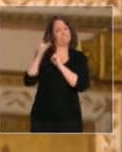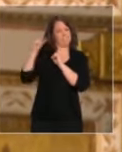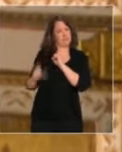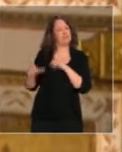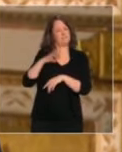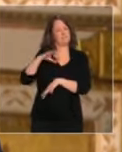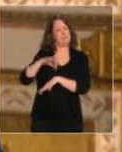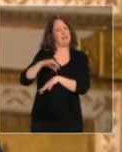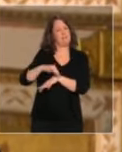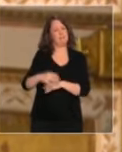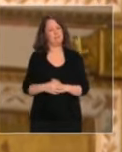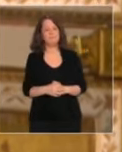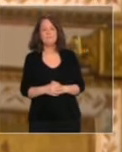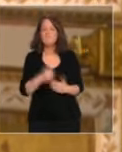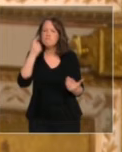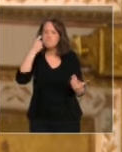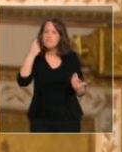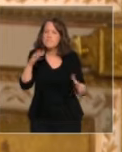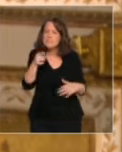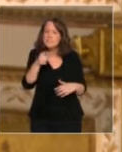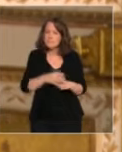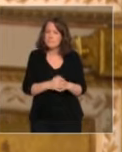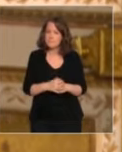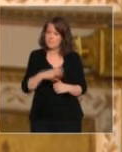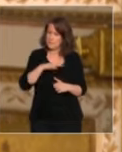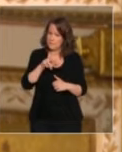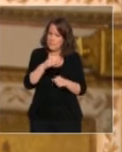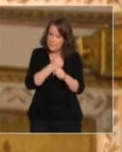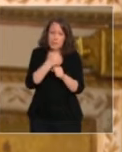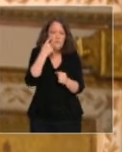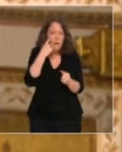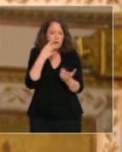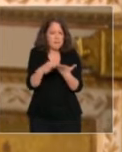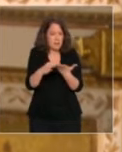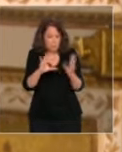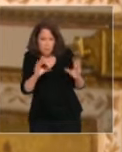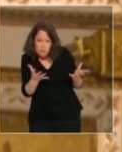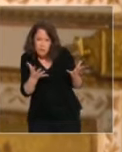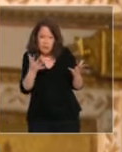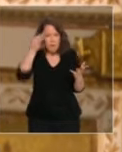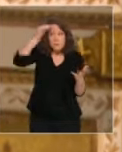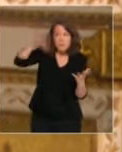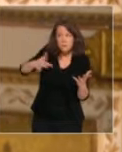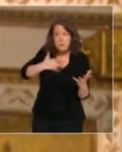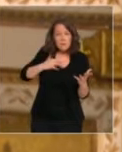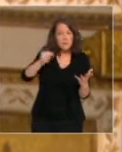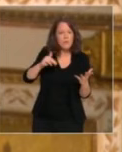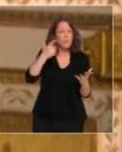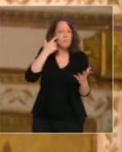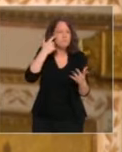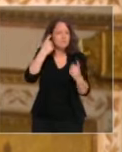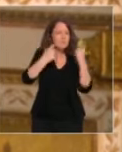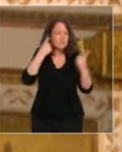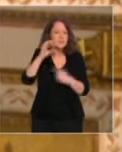parler. Le gouvernement aura à y travailler. Il ne faut négliger aucune piste, aucune innovation. Mais je souhaite